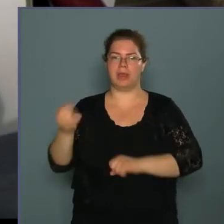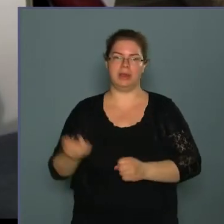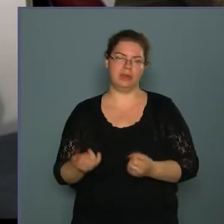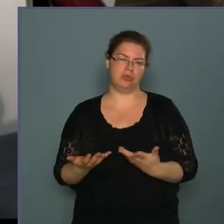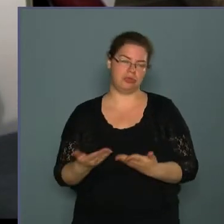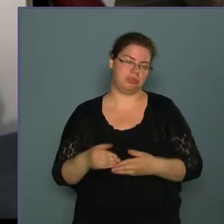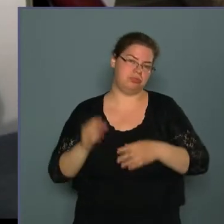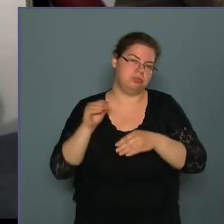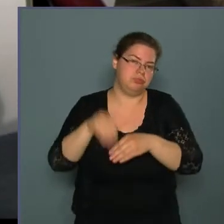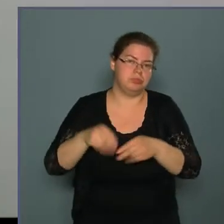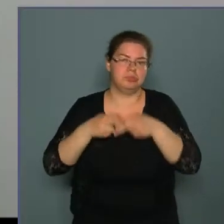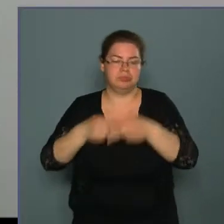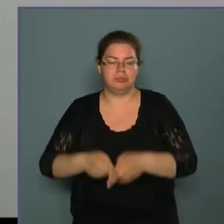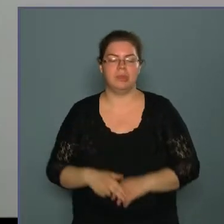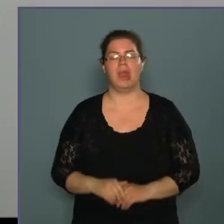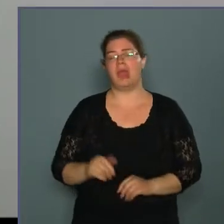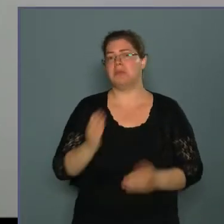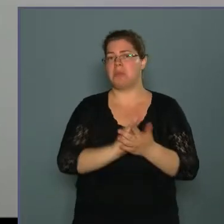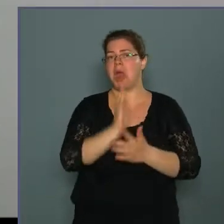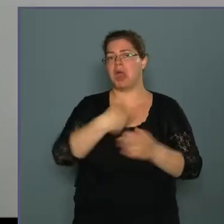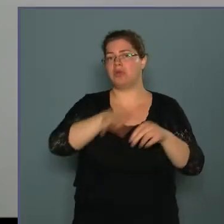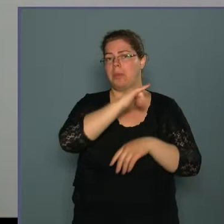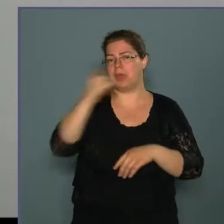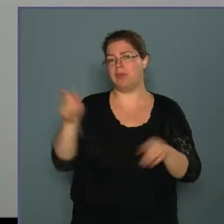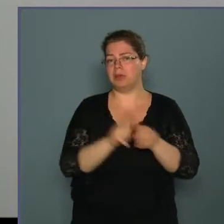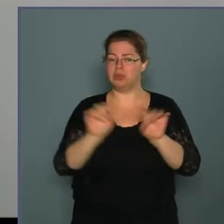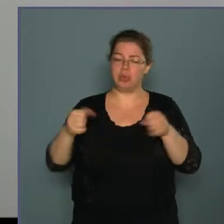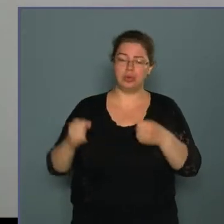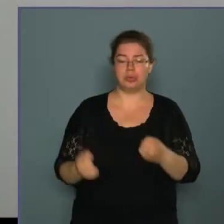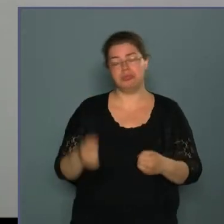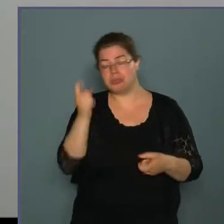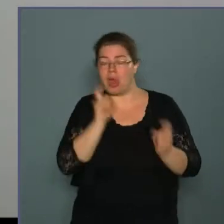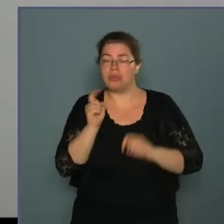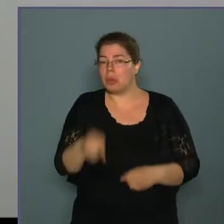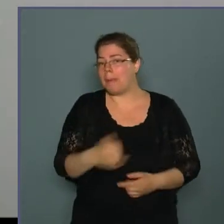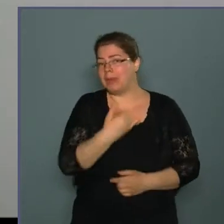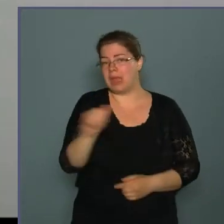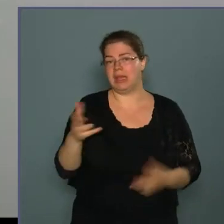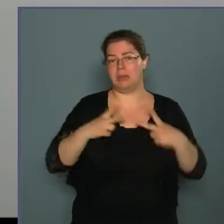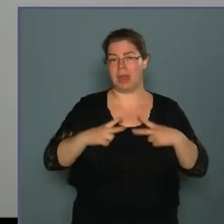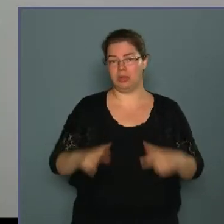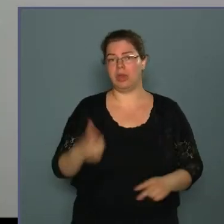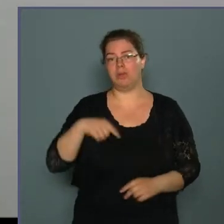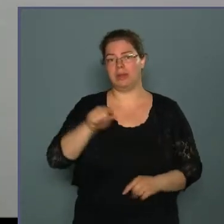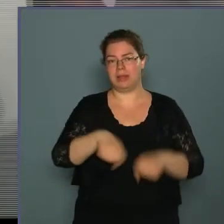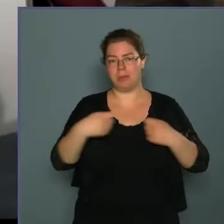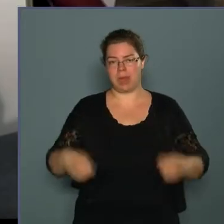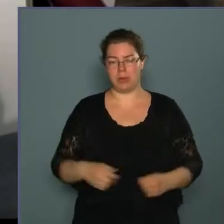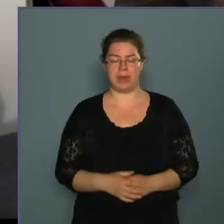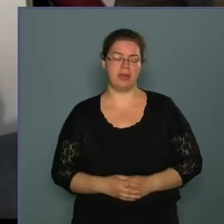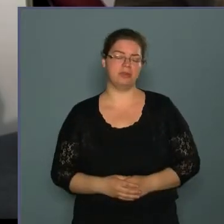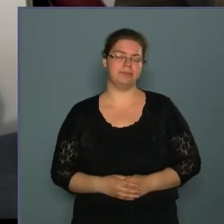Úgyhogy ez most már egy tövébe működő történet. Én azt gondolom, hogy mindenkinek megnyugtató volt ez a megoldás.